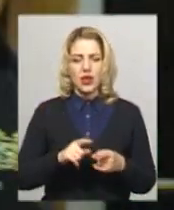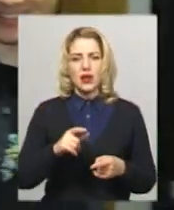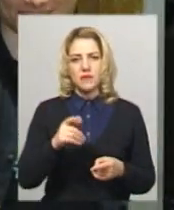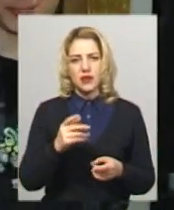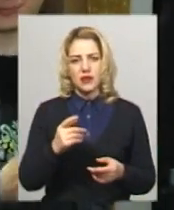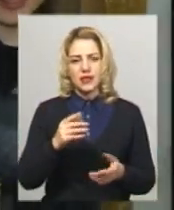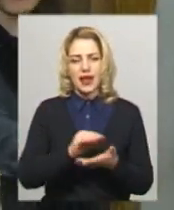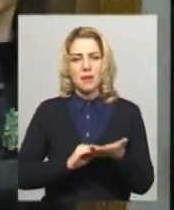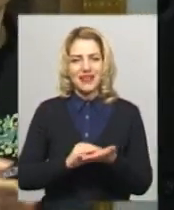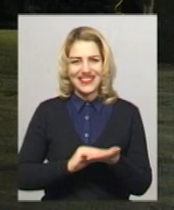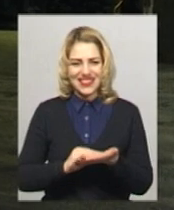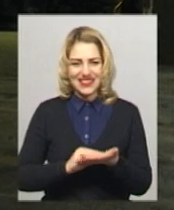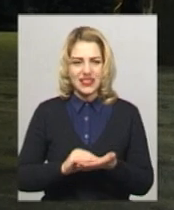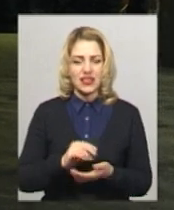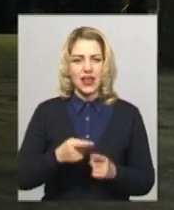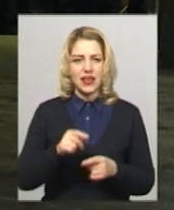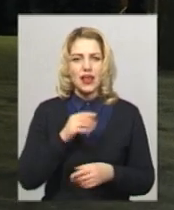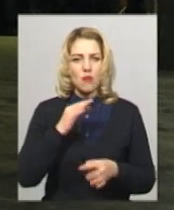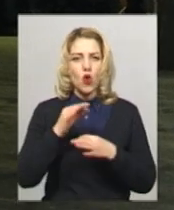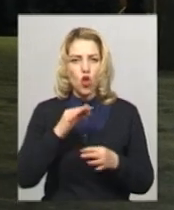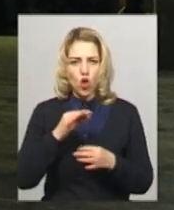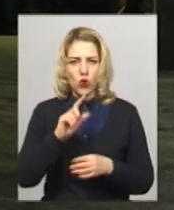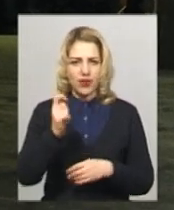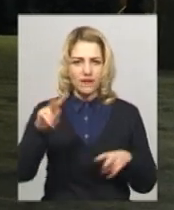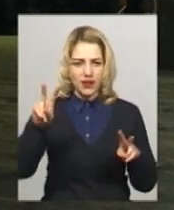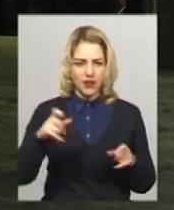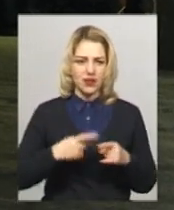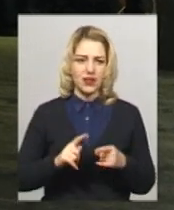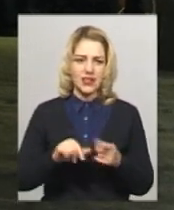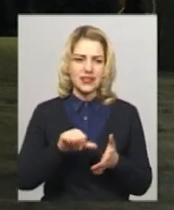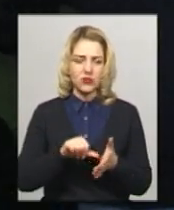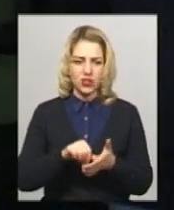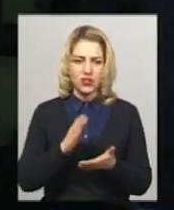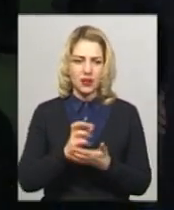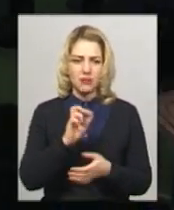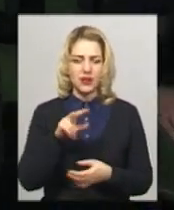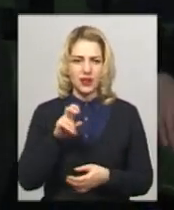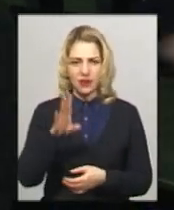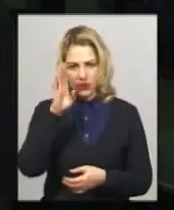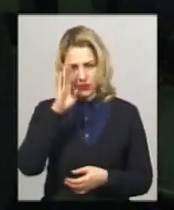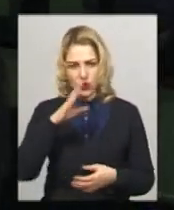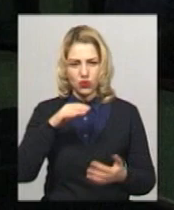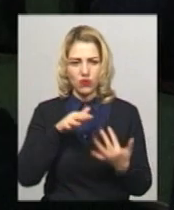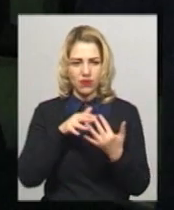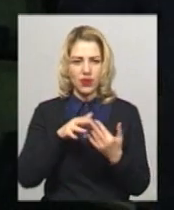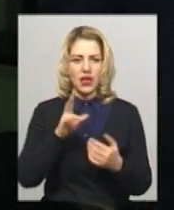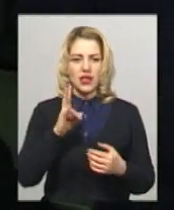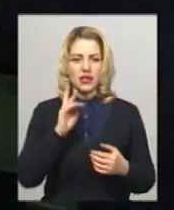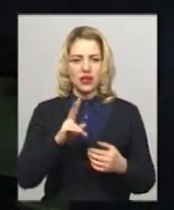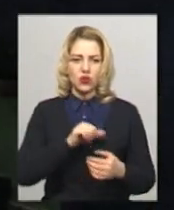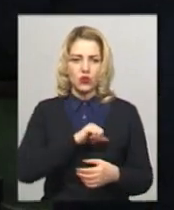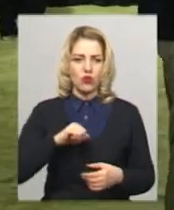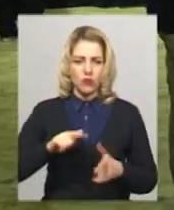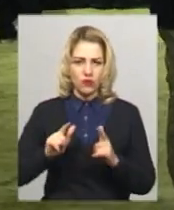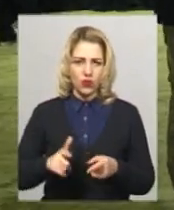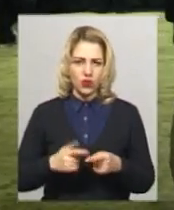Володимир Павловський роз'яснює актором нову мізонсцену. Серед учасників – Роман Білик. Він воював на Сході як доброволець. Каже, у проєкт його запросили